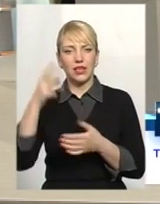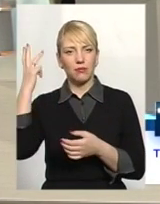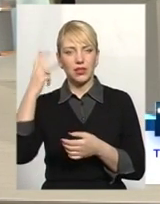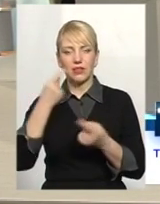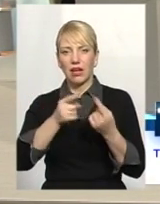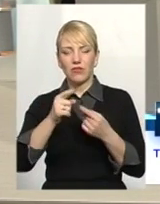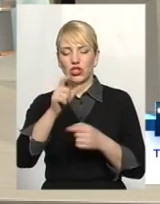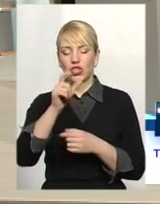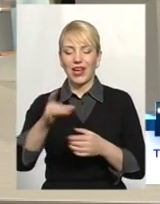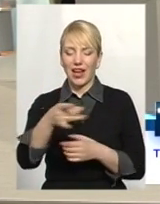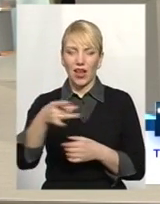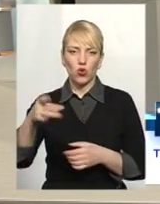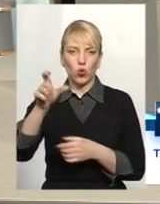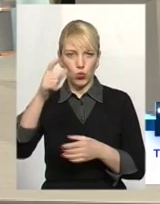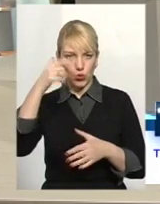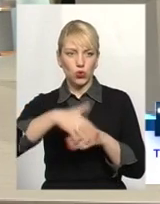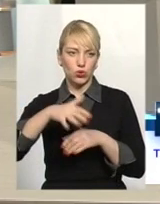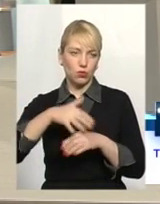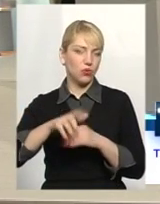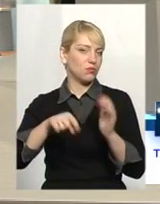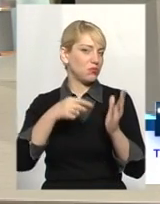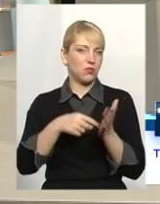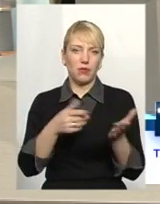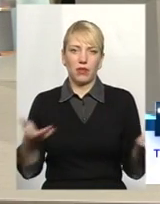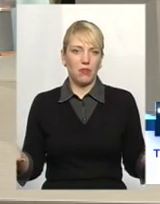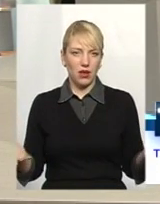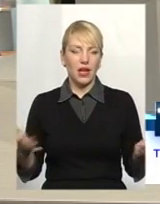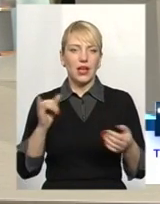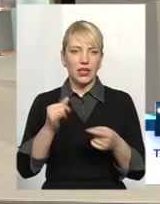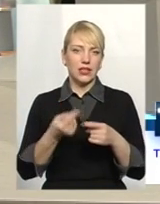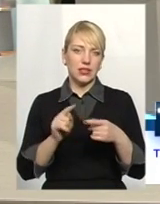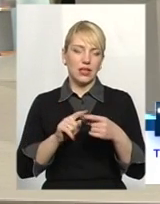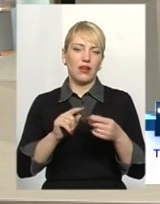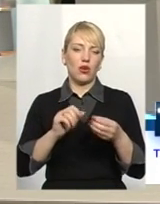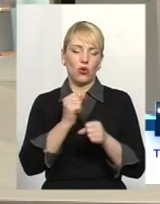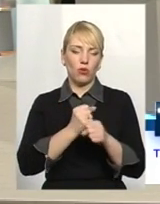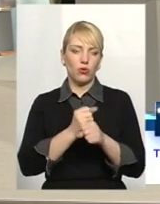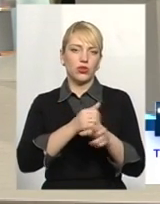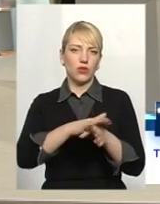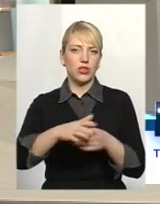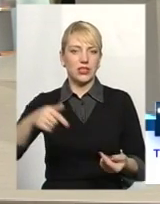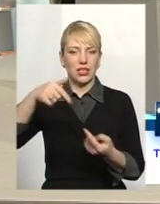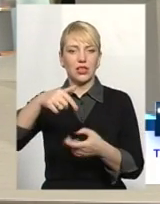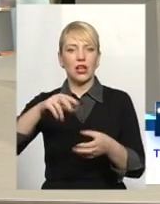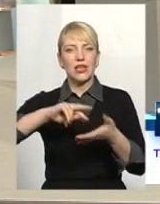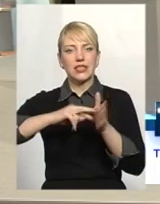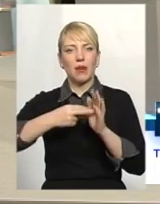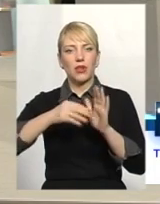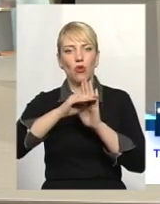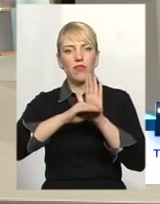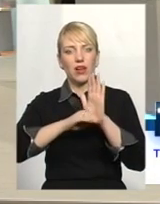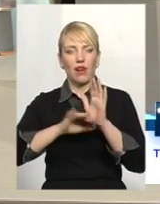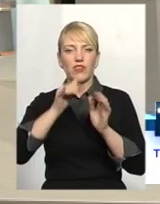районах люди розуміють, там таких проблемних питань немає, і ці роботи виконуються, як би, згідно з запланованих графіків, і